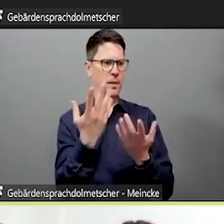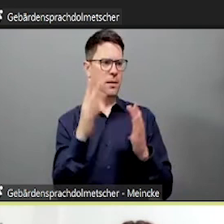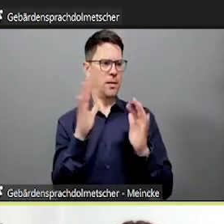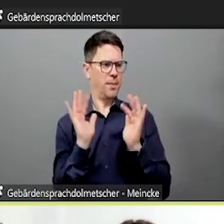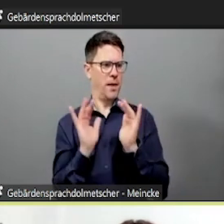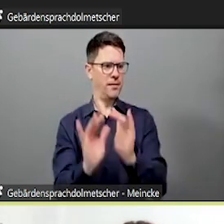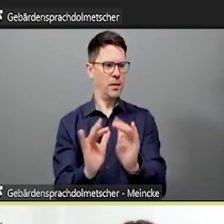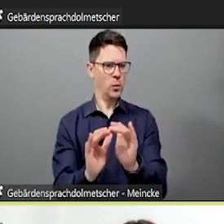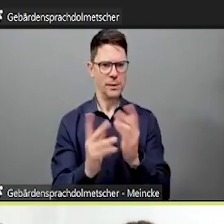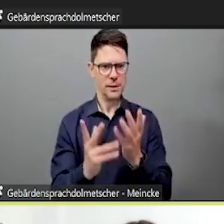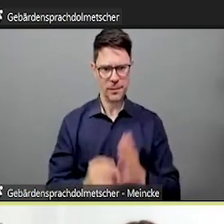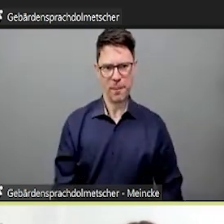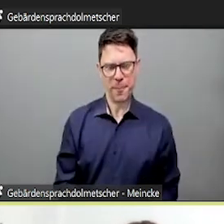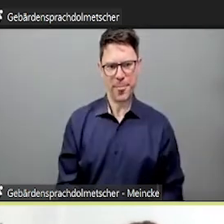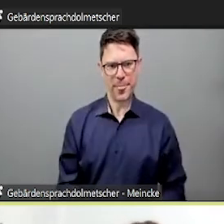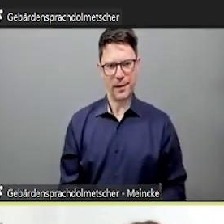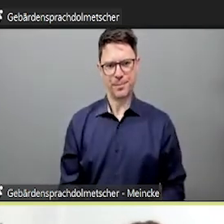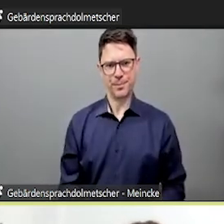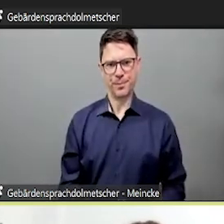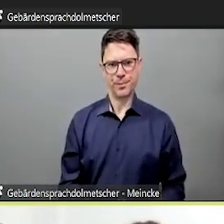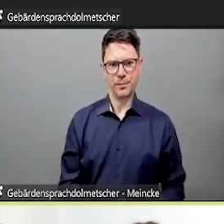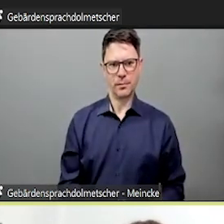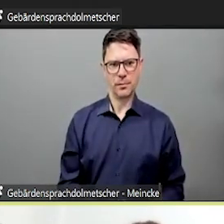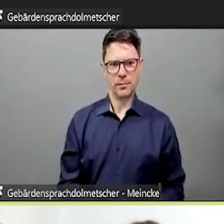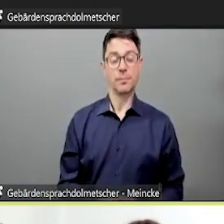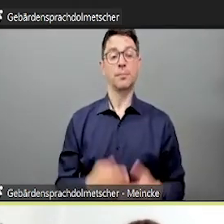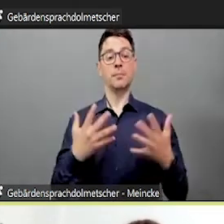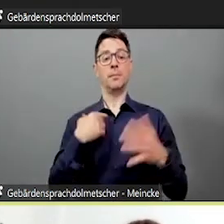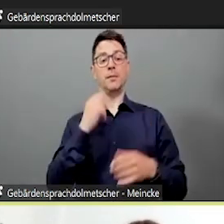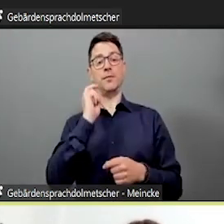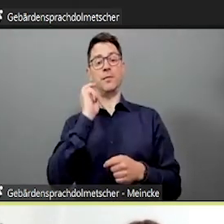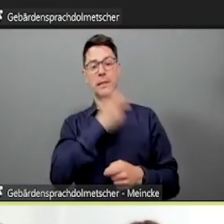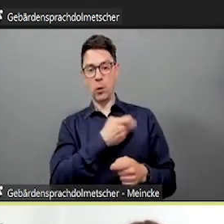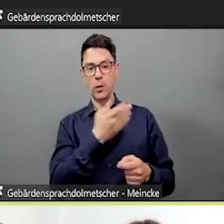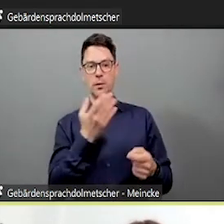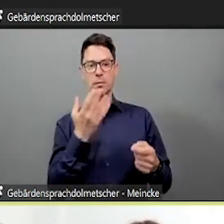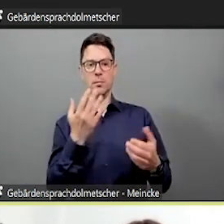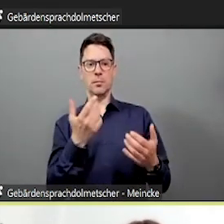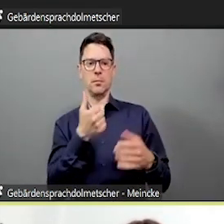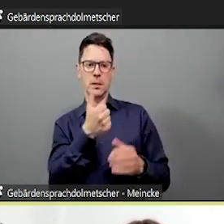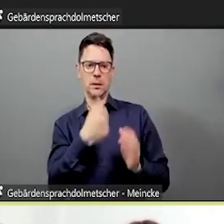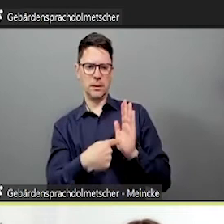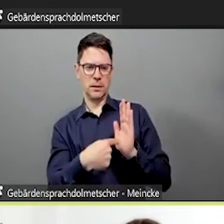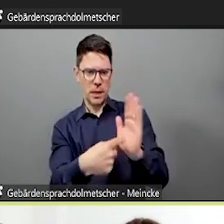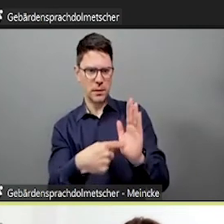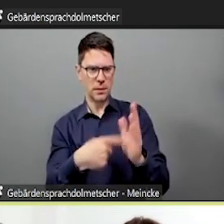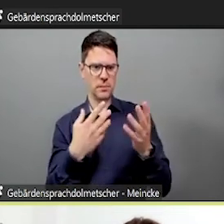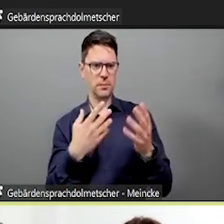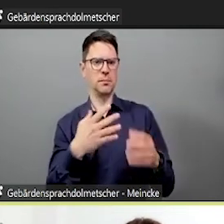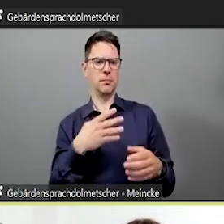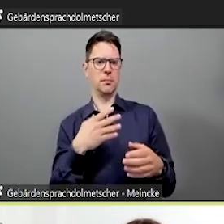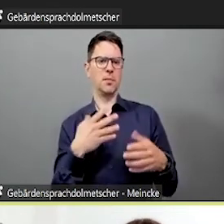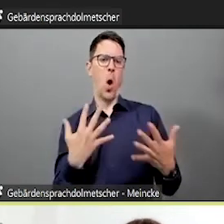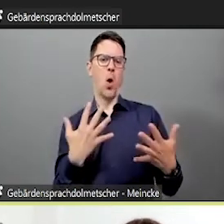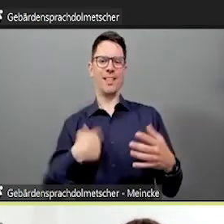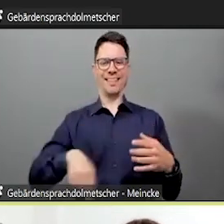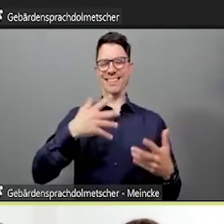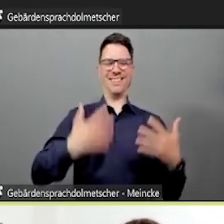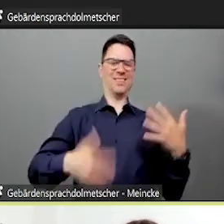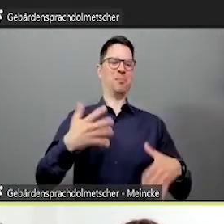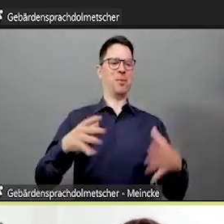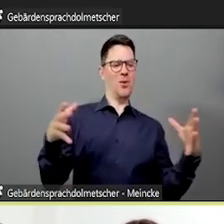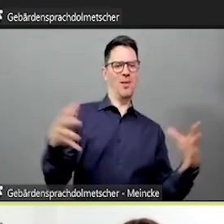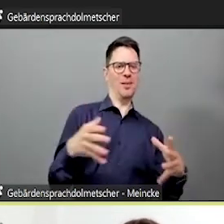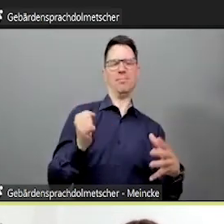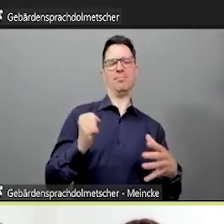Also Bingo, ich weiß nicht, ob Sie so Bingo-Spieler sind. Wahrscheinlich ist es die falsche Generation, aber Bingo funktioniert ja so, dass